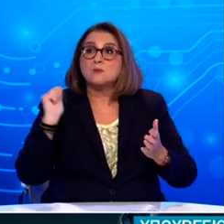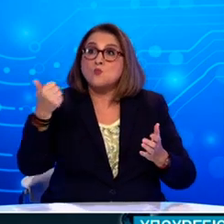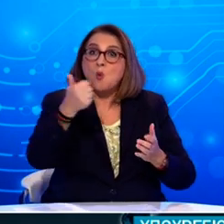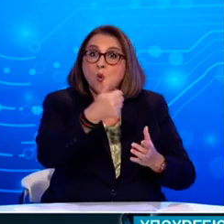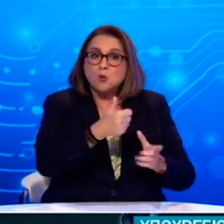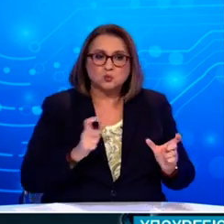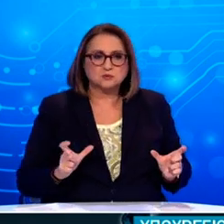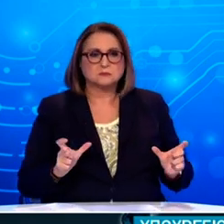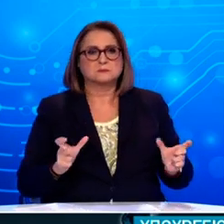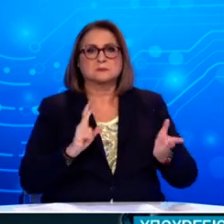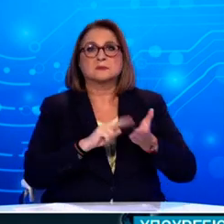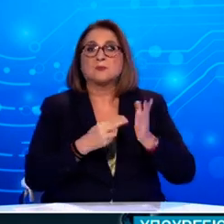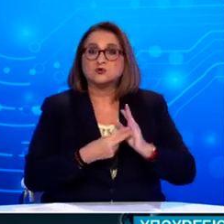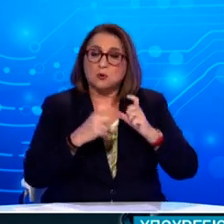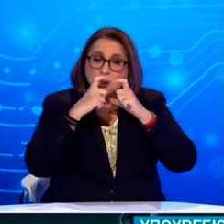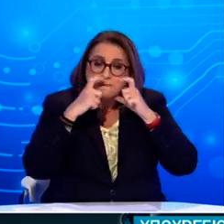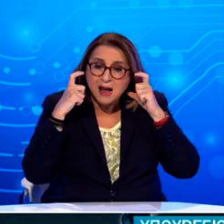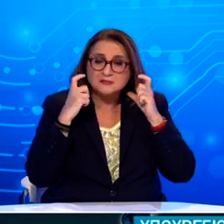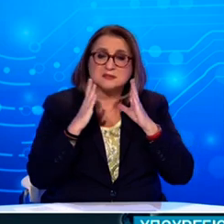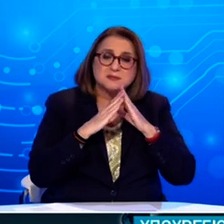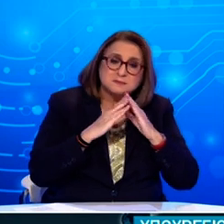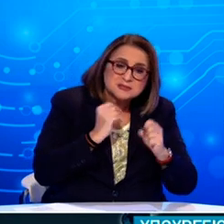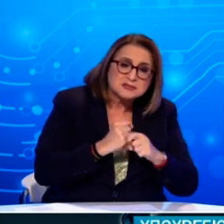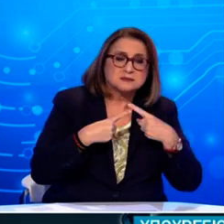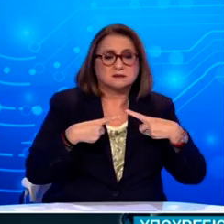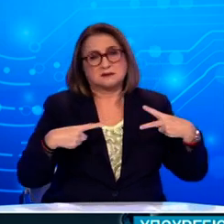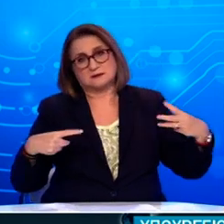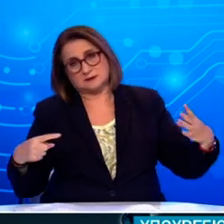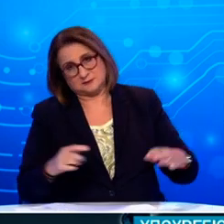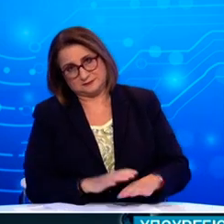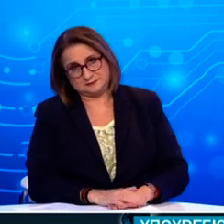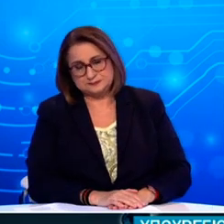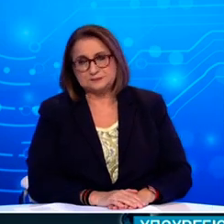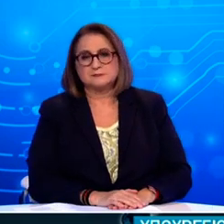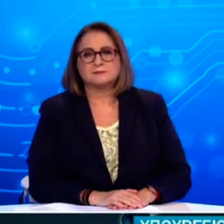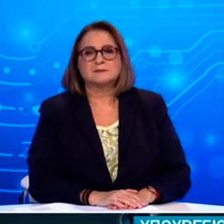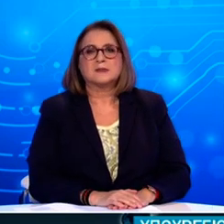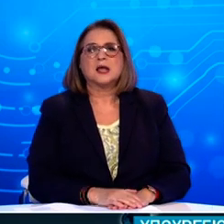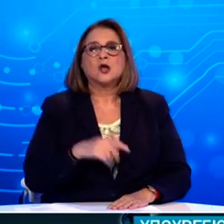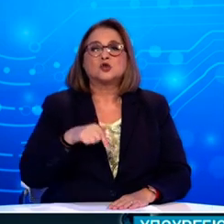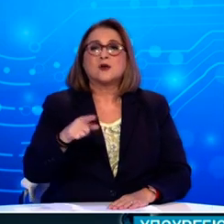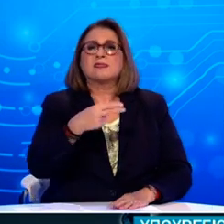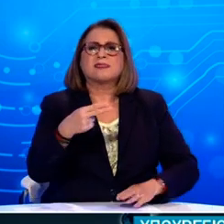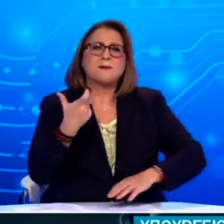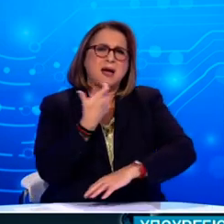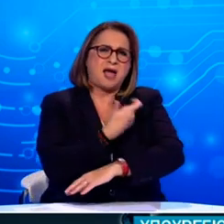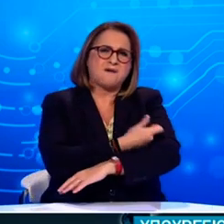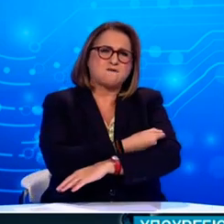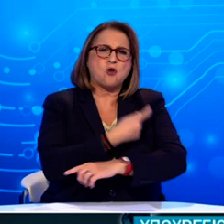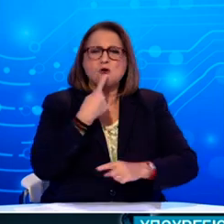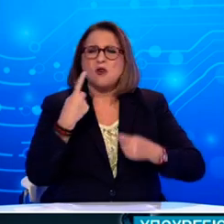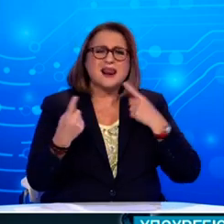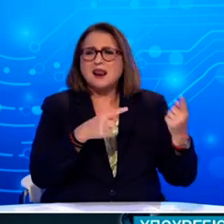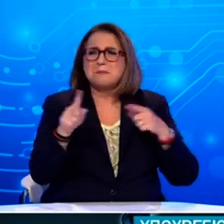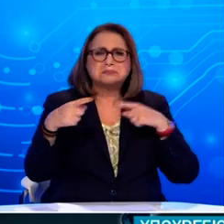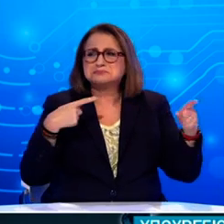για μακρό χρονικό διάστημα. Τέλος θα ήθελα να αναφερθώ λιγάκι στο θέμα που έχει προκύψει με το εμβόλιο της γρήπης. Να τονίσω ότι οι οδηγίες